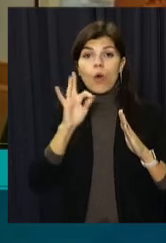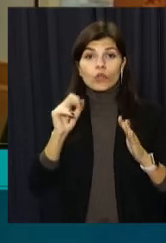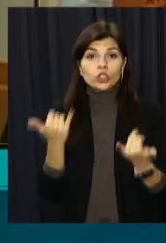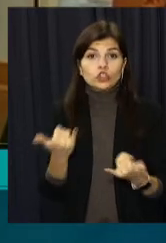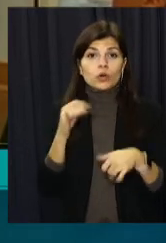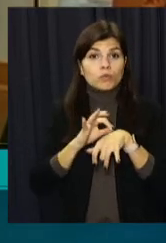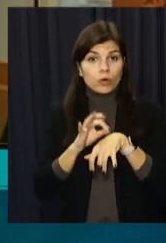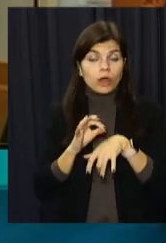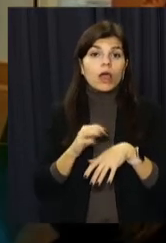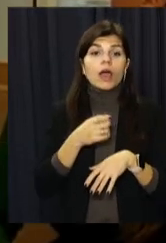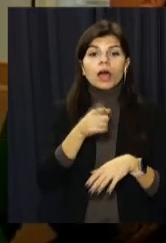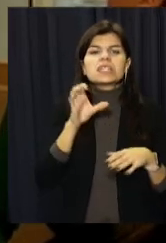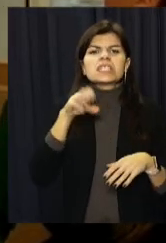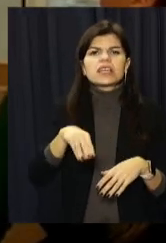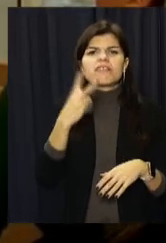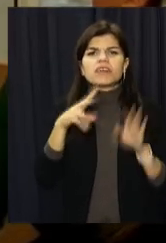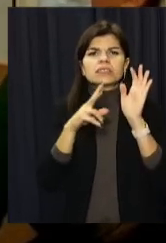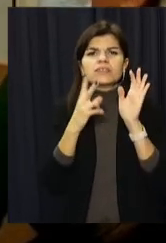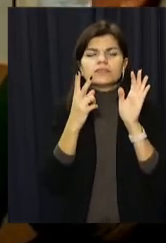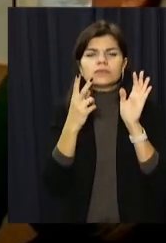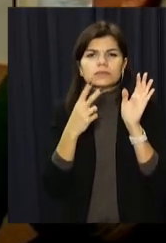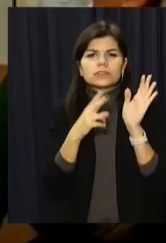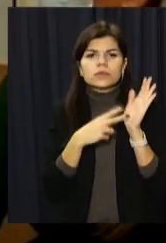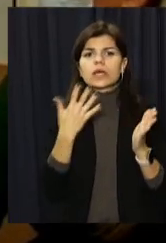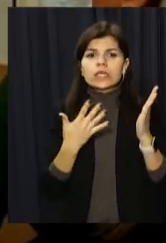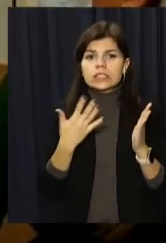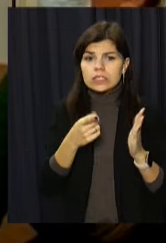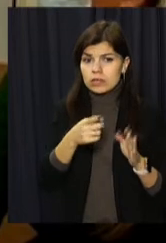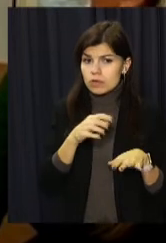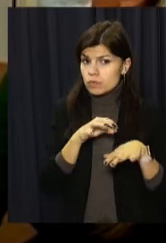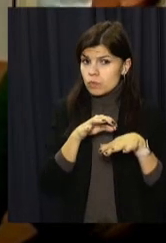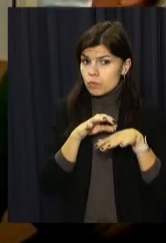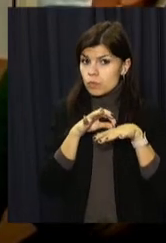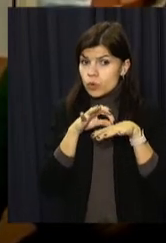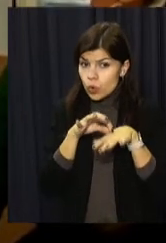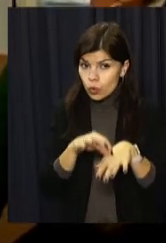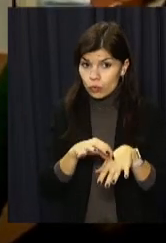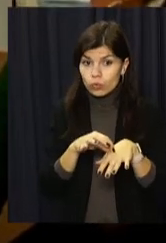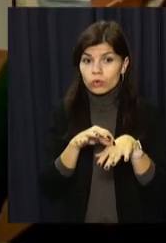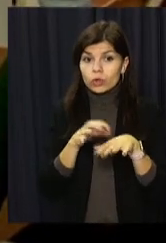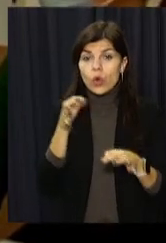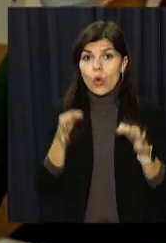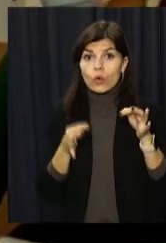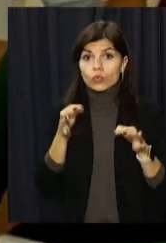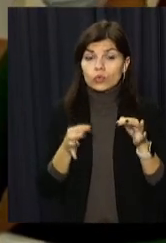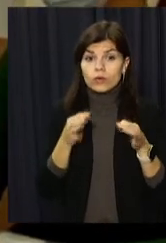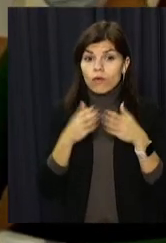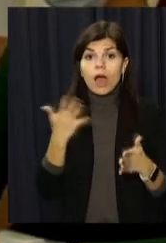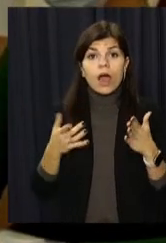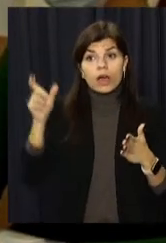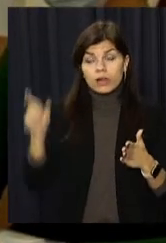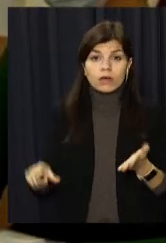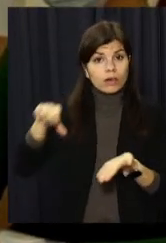частини 2, пункт 4. Якщо здійснення провадження в відкритому судовому засіданні може призвести до розголошення керівниці